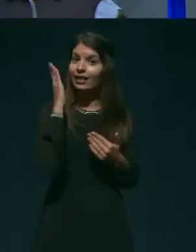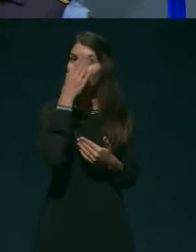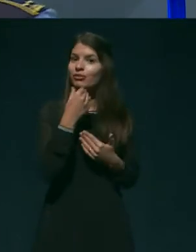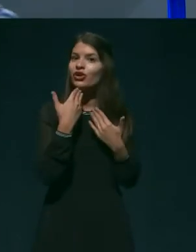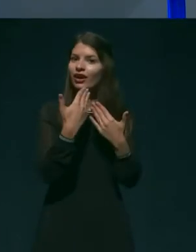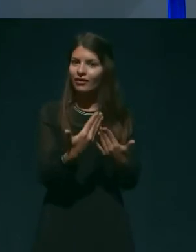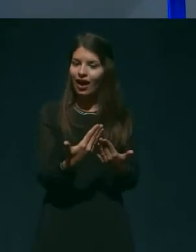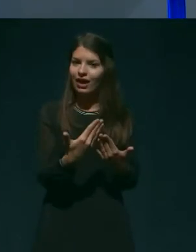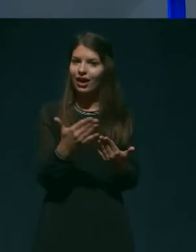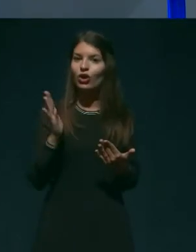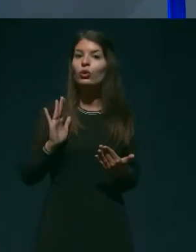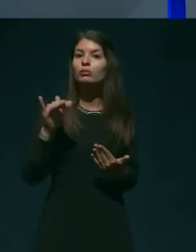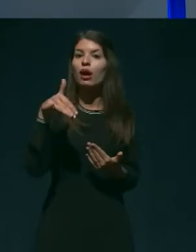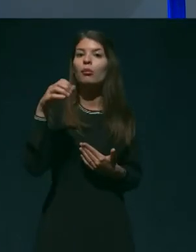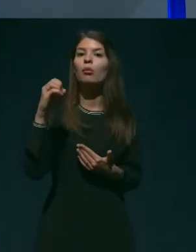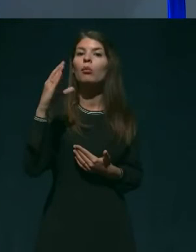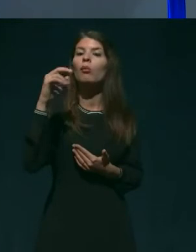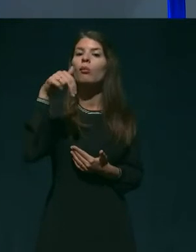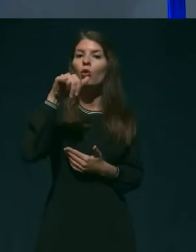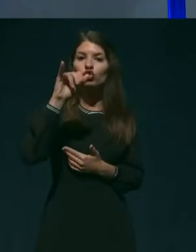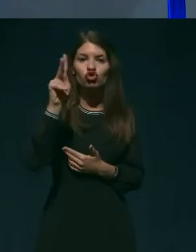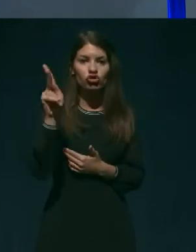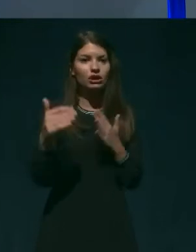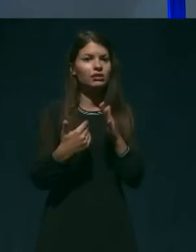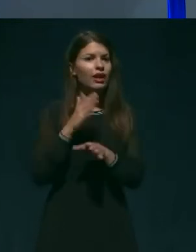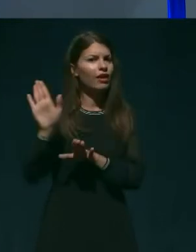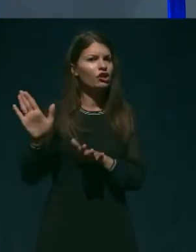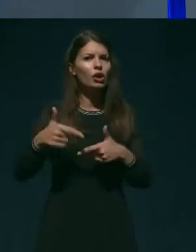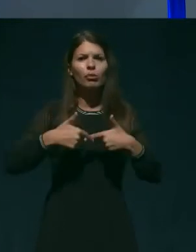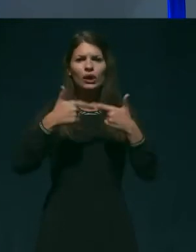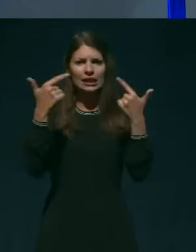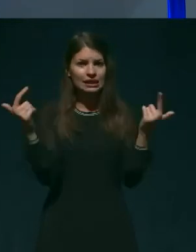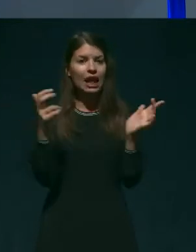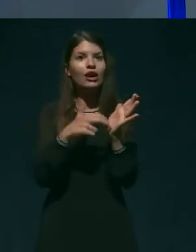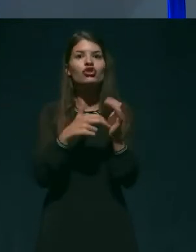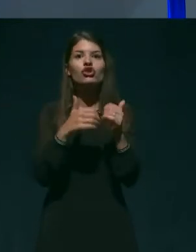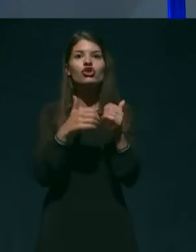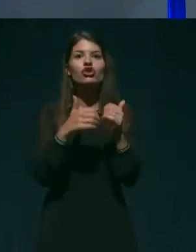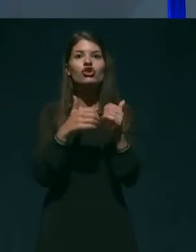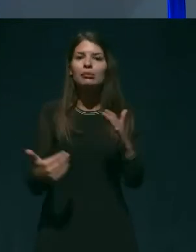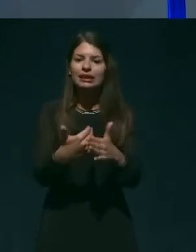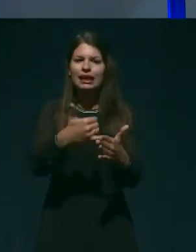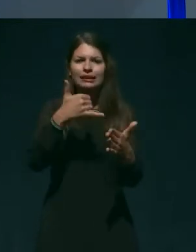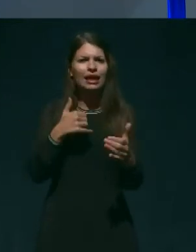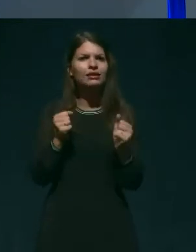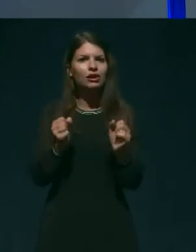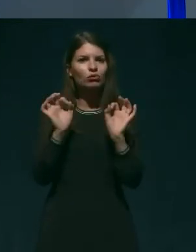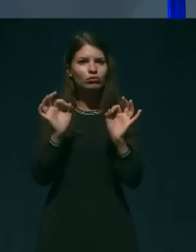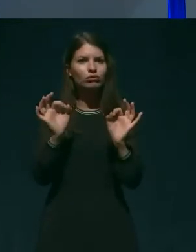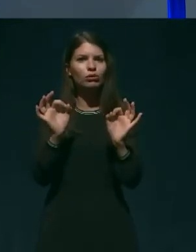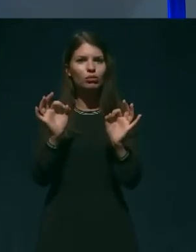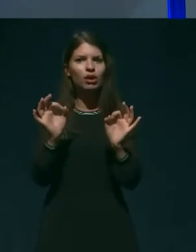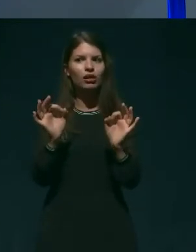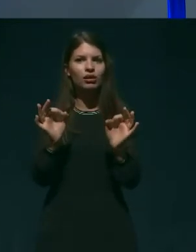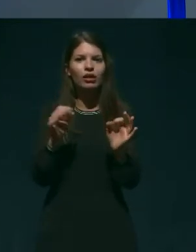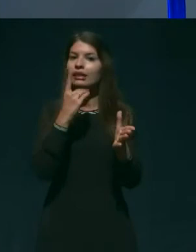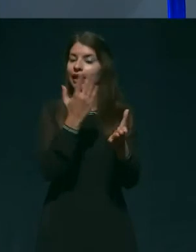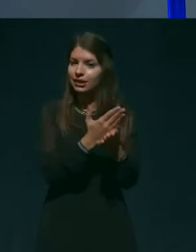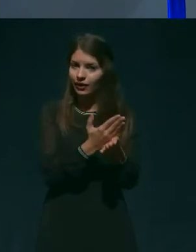hvala, gospa Močnik, za vsa ta pojasnila in še posebej za ta zadnji zelo koristen nasvet. Sedaj pa